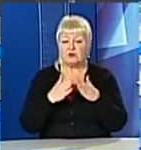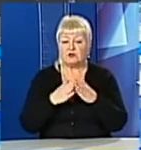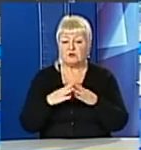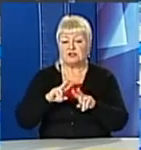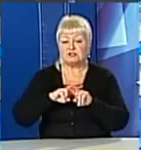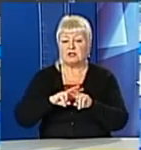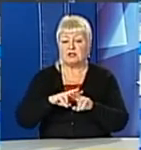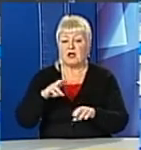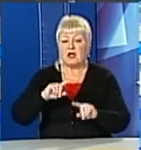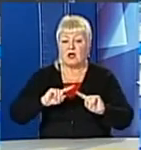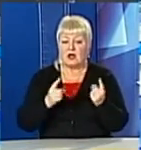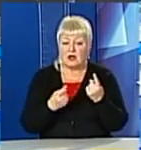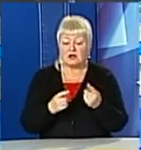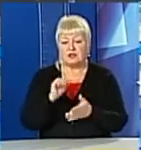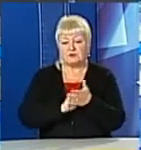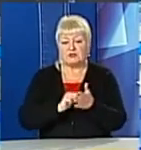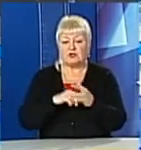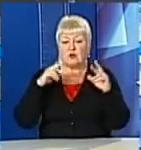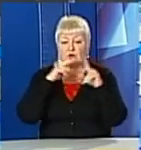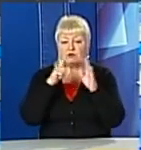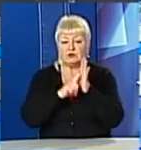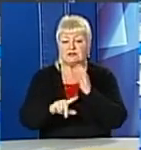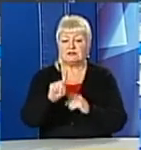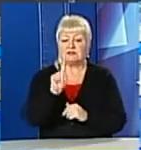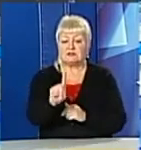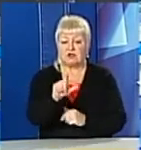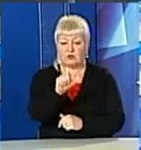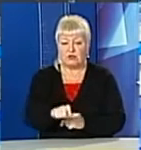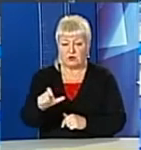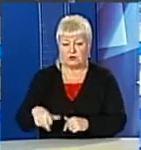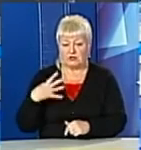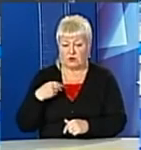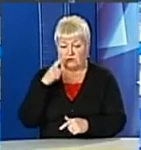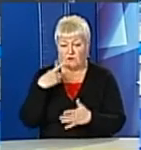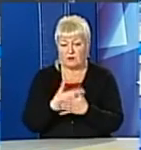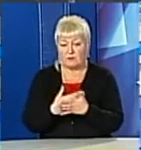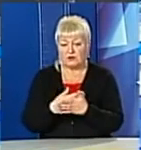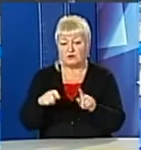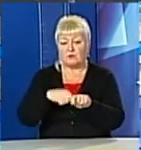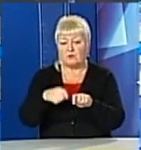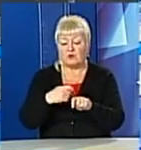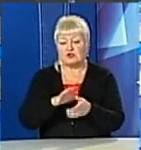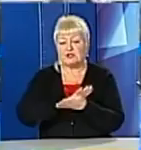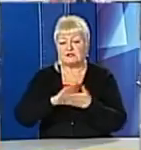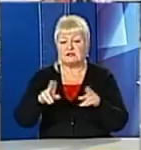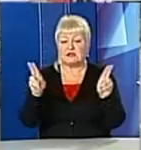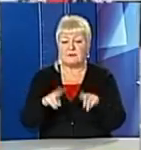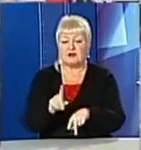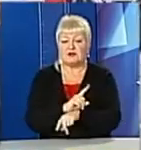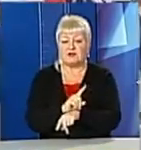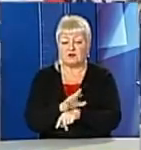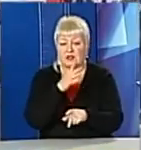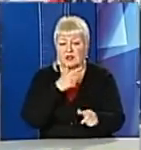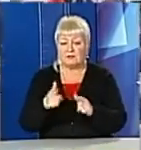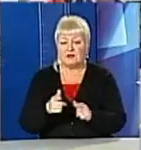продавчиню, причетну до отруєння 71-ї людини у Львові. Підозрювані в порушенні санітарних правил і норм під час